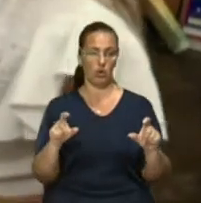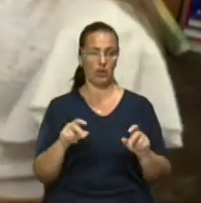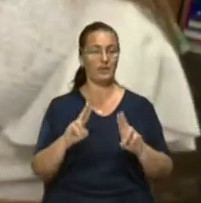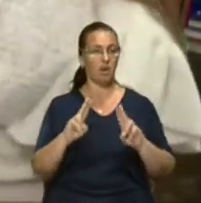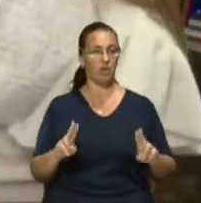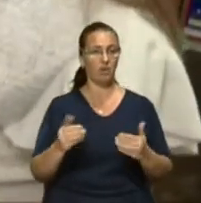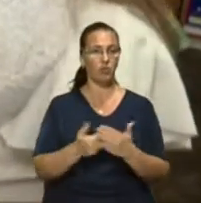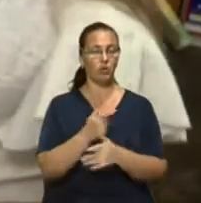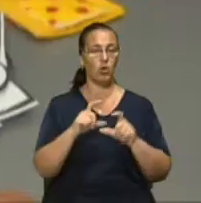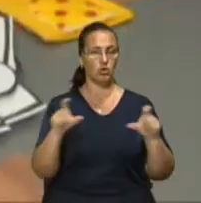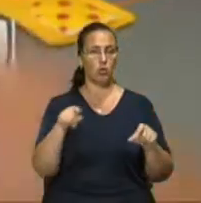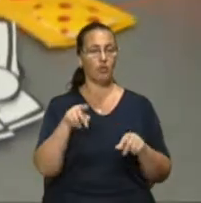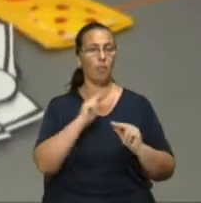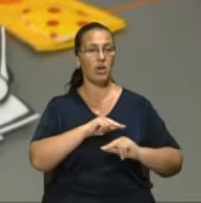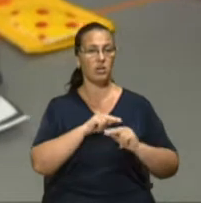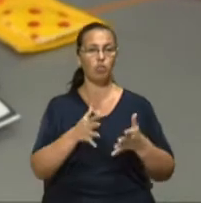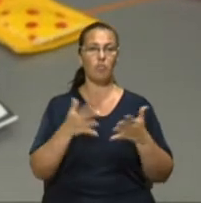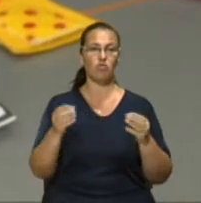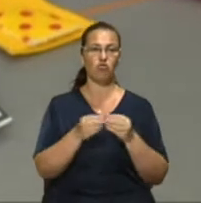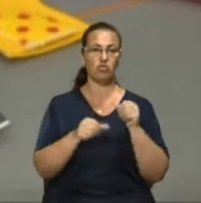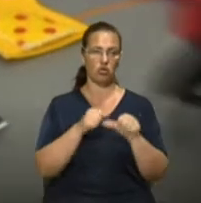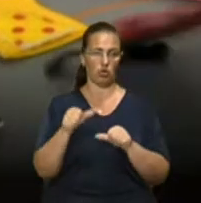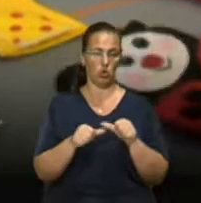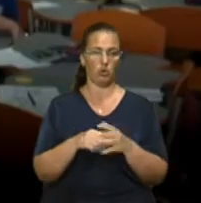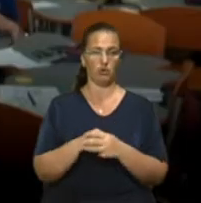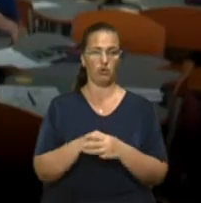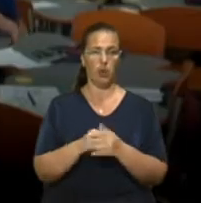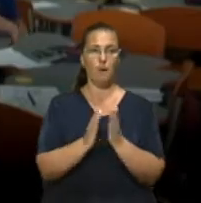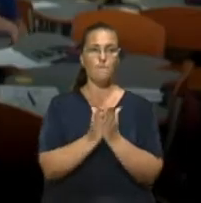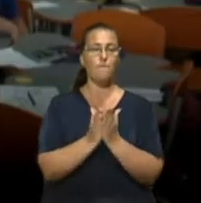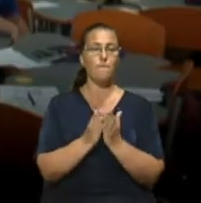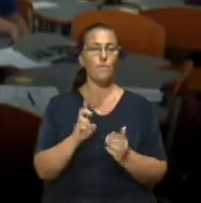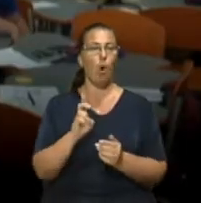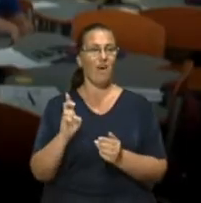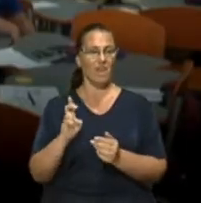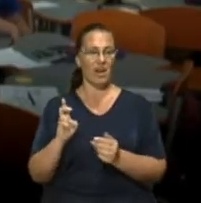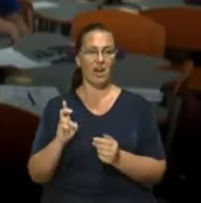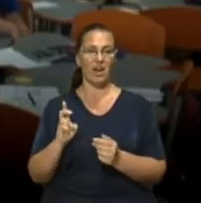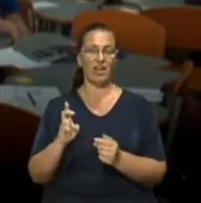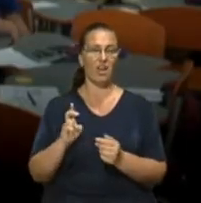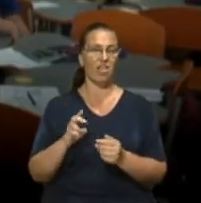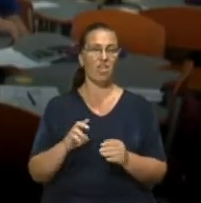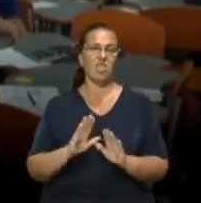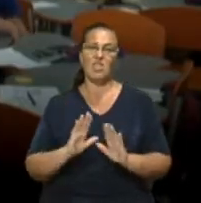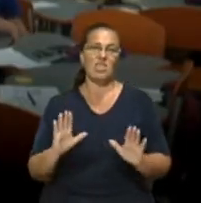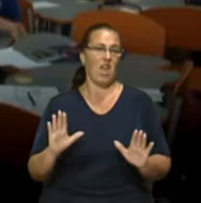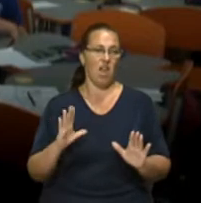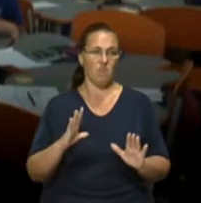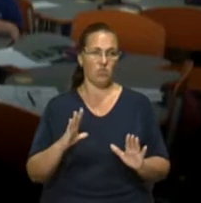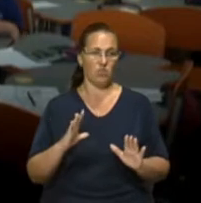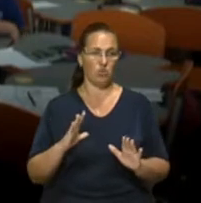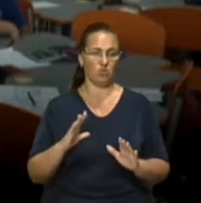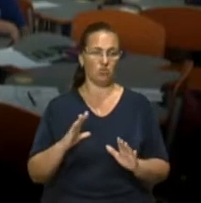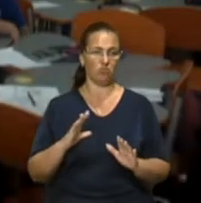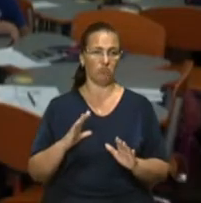правилами нової школи вона працює більше 10 років. Букваря ми не мали і навчалися від тексту до букв. Навчалися